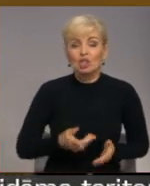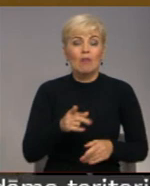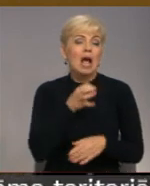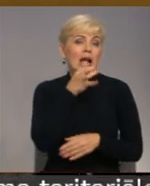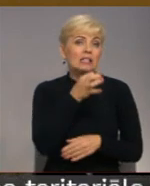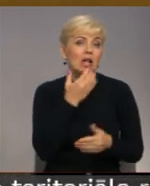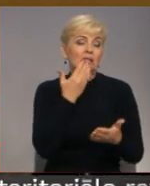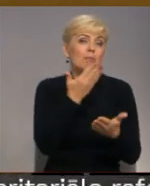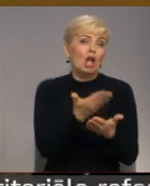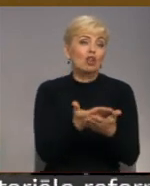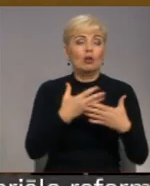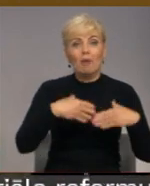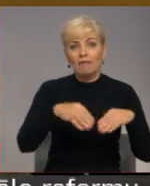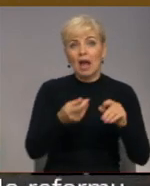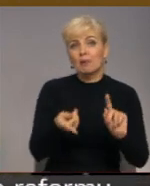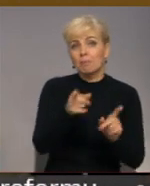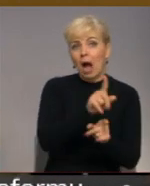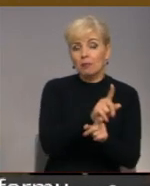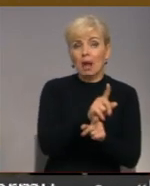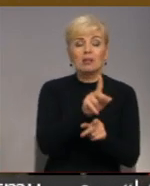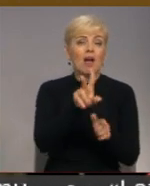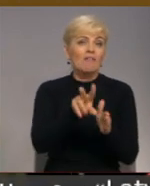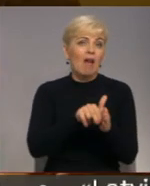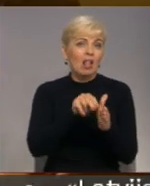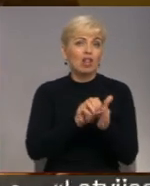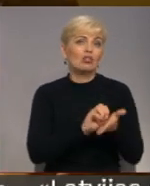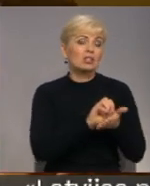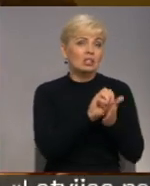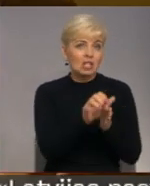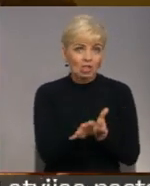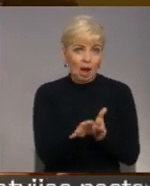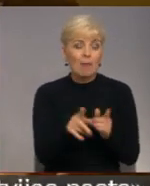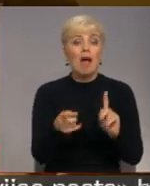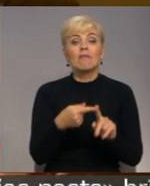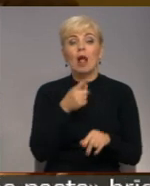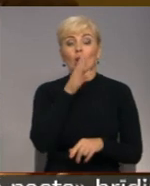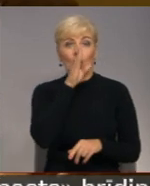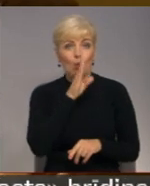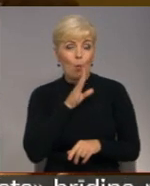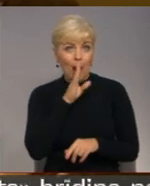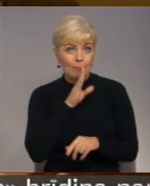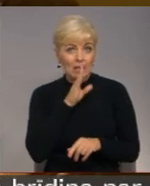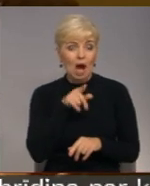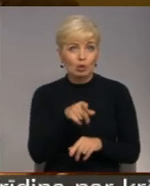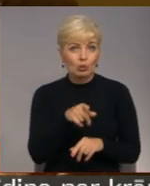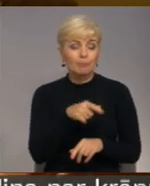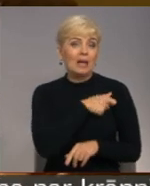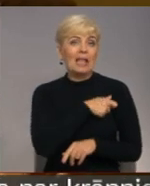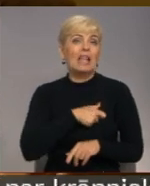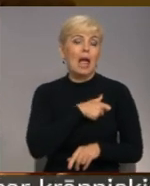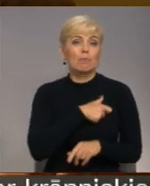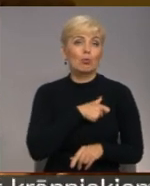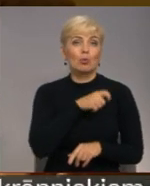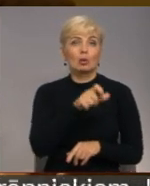izteikts priekšlikums veikt pārmaiņas vēlēšanu sistēmā. Un vēl pavisam nopiekoja savu deputātu,